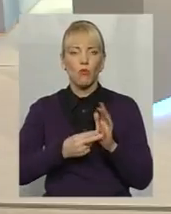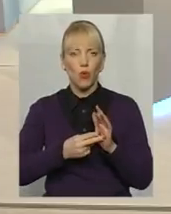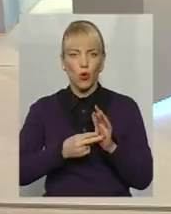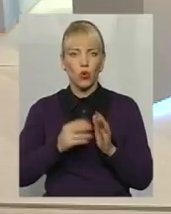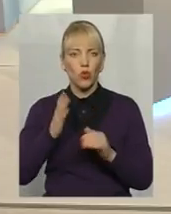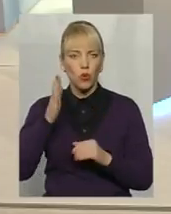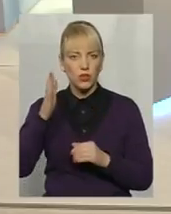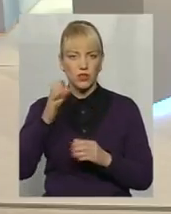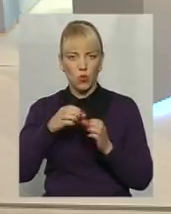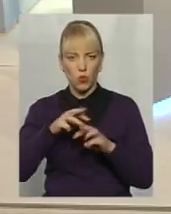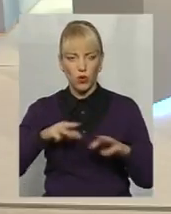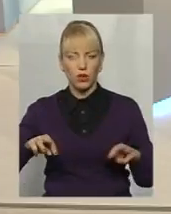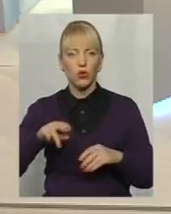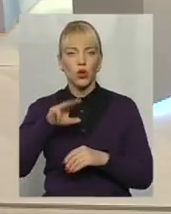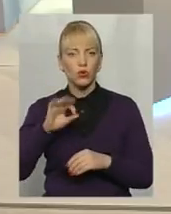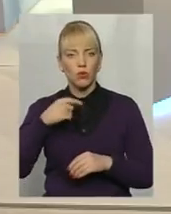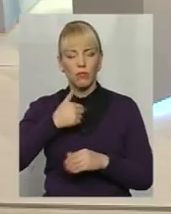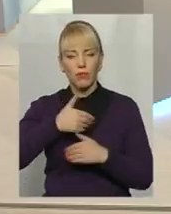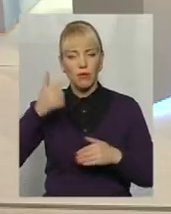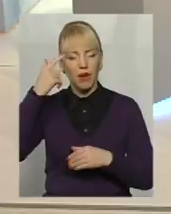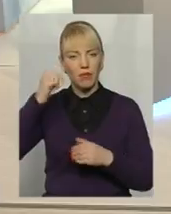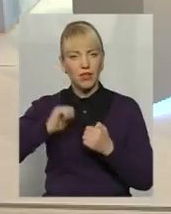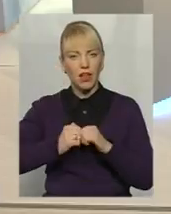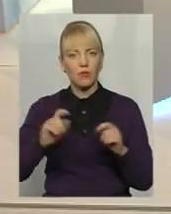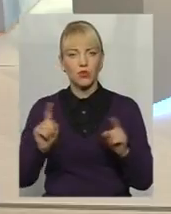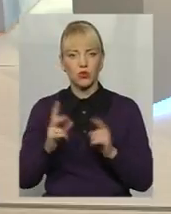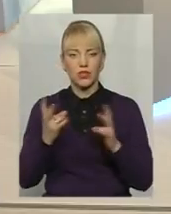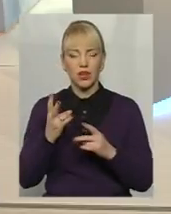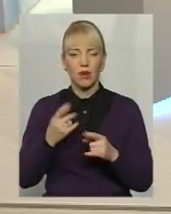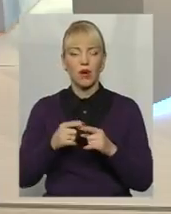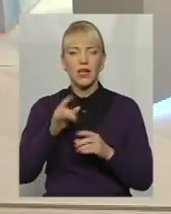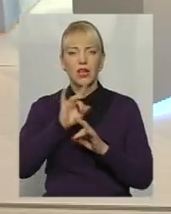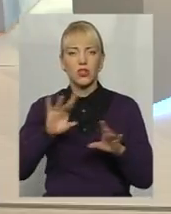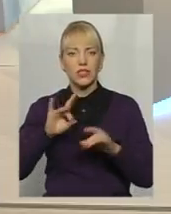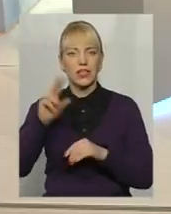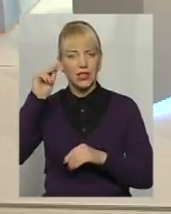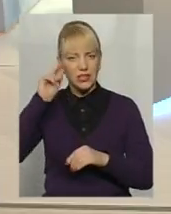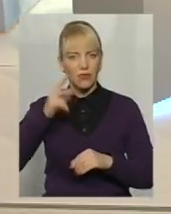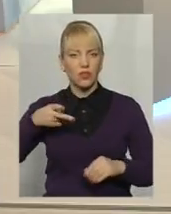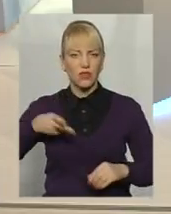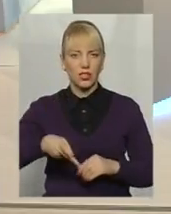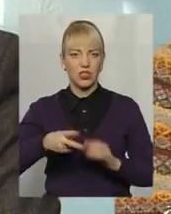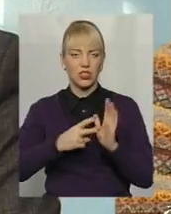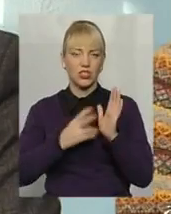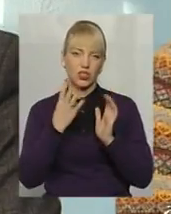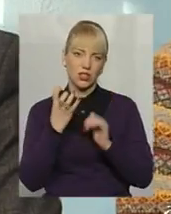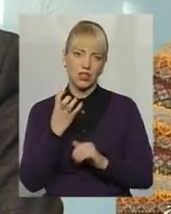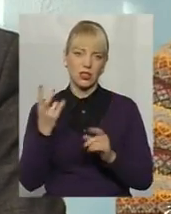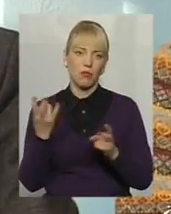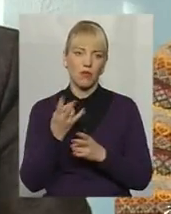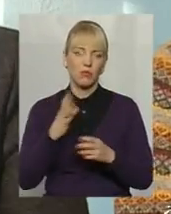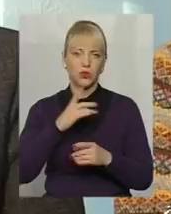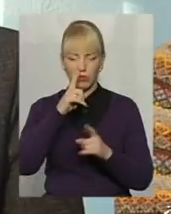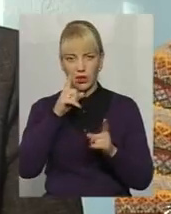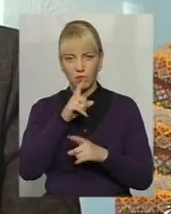ми пам'ятаємо, що РЕВА в свій час озвучував цифру 2400 гривень, що повинна бути мінімальна